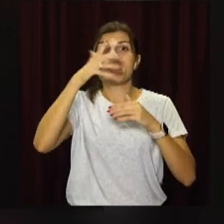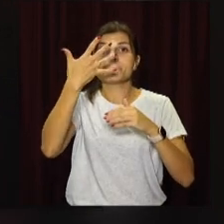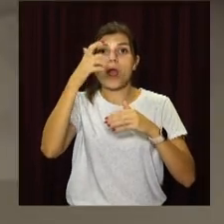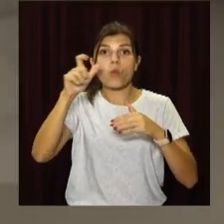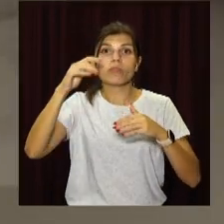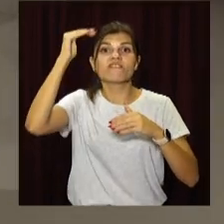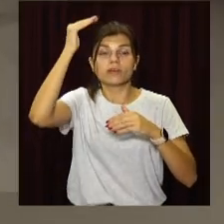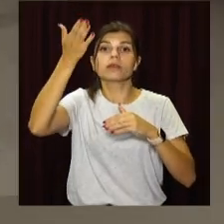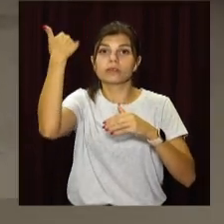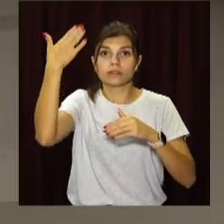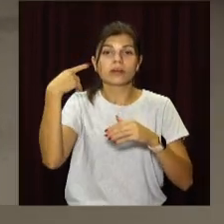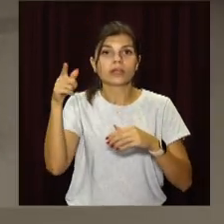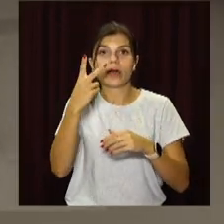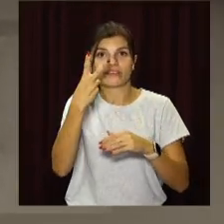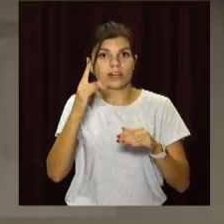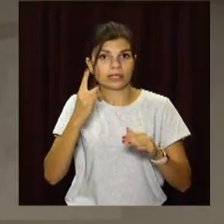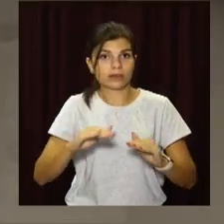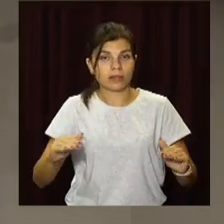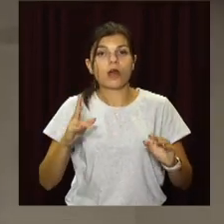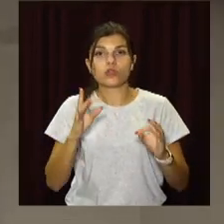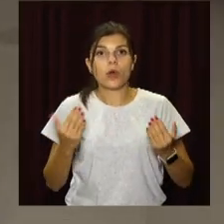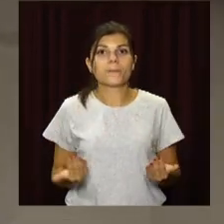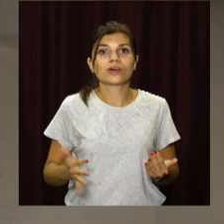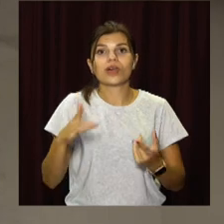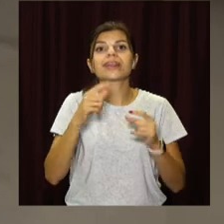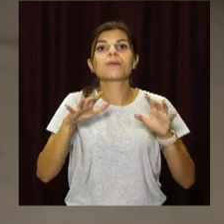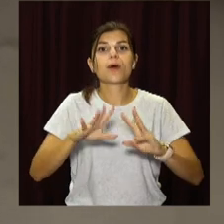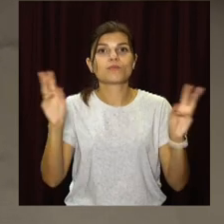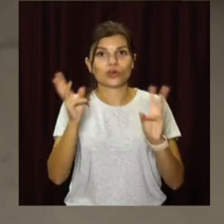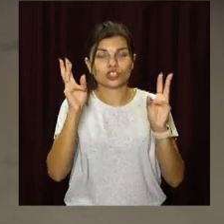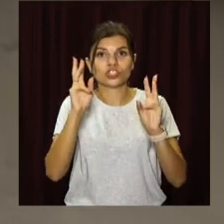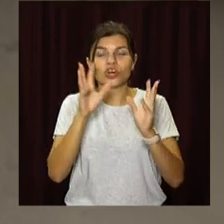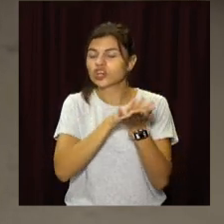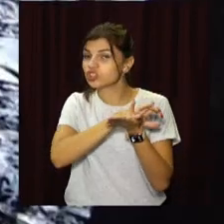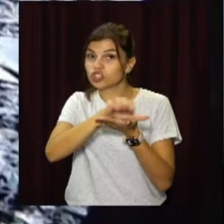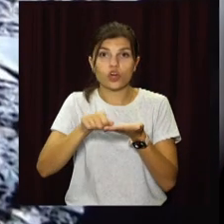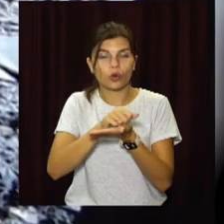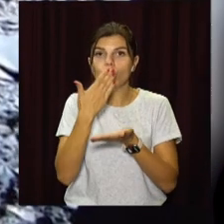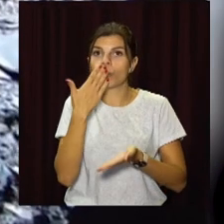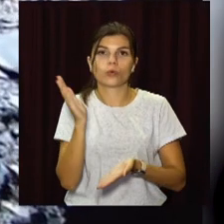людей, з них дві дитини. Але помешкання, де зайнялося, вигоріло вчент.